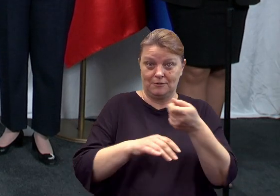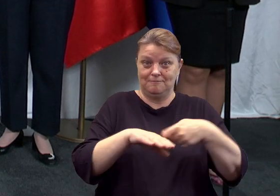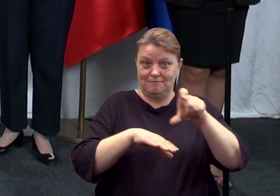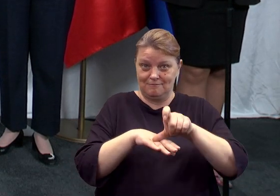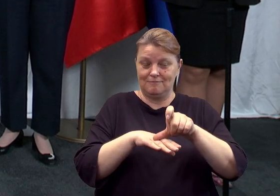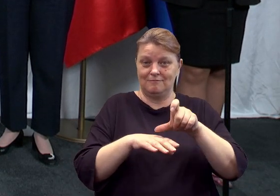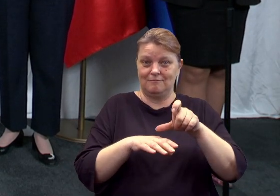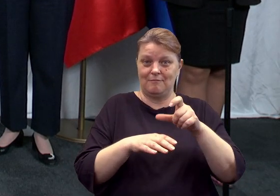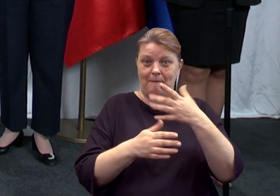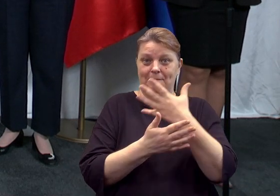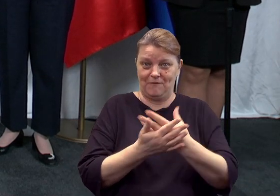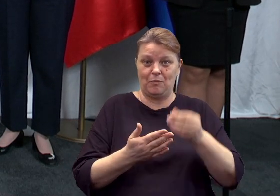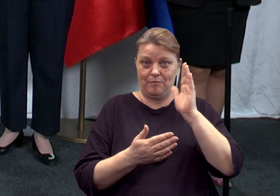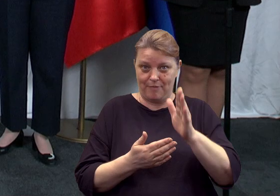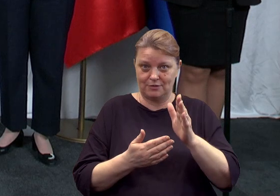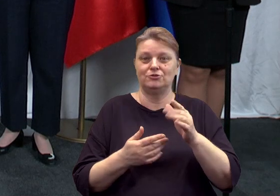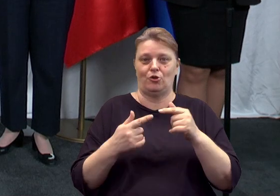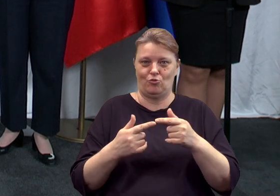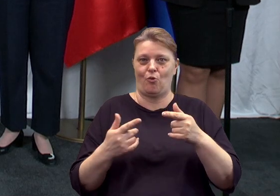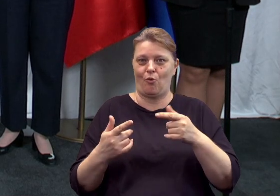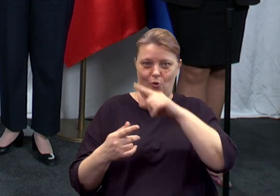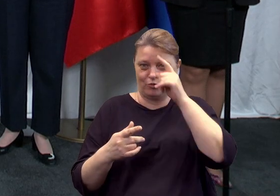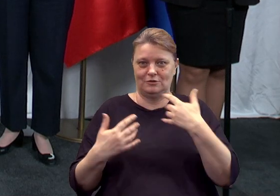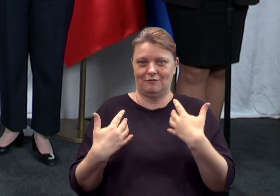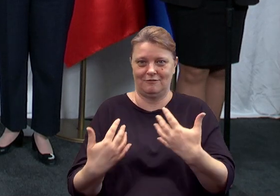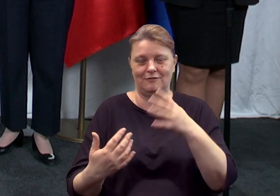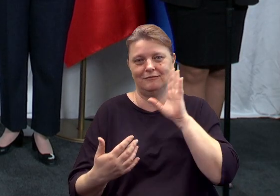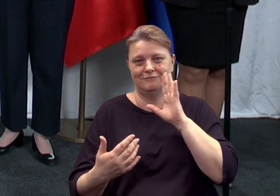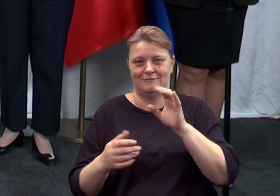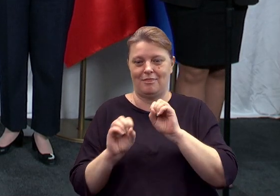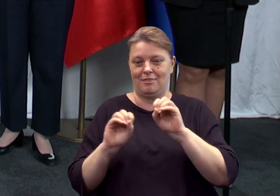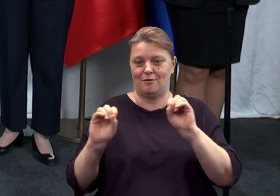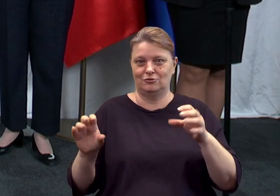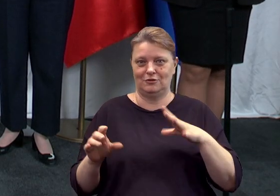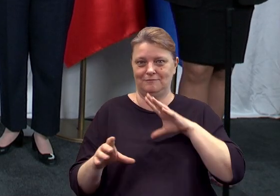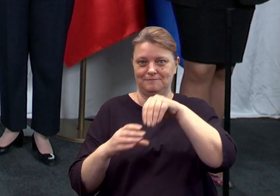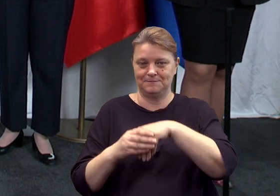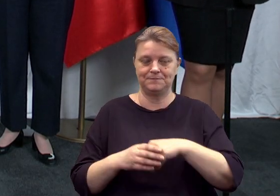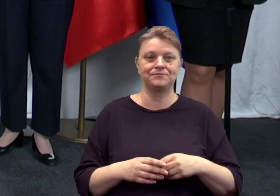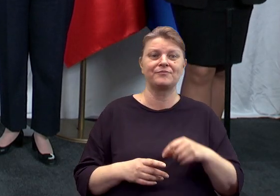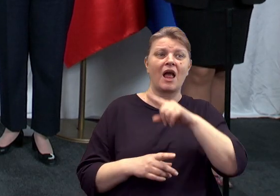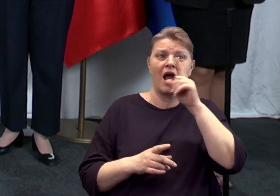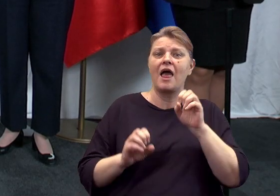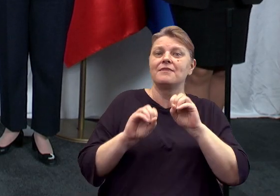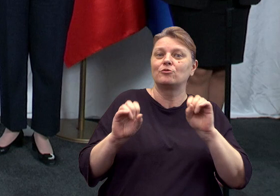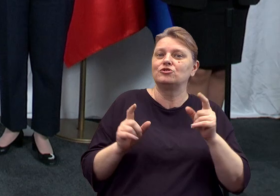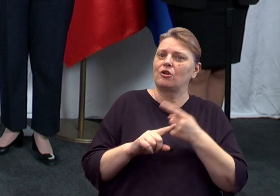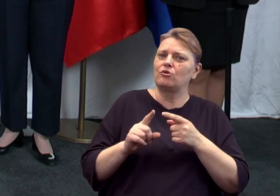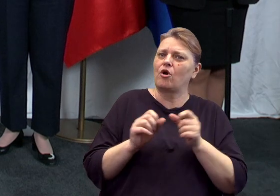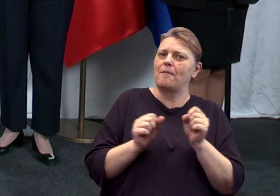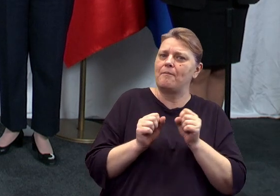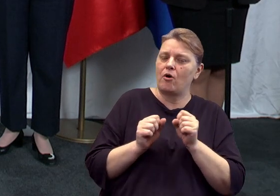nauczycielskie, zdaniem państwa Gazety Wyborczej. Nie, bo obawy nauczycieli wiążą się z tym, że na przykład